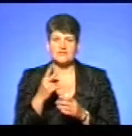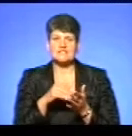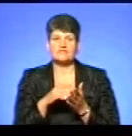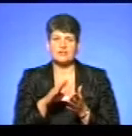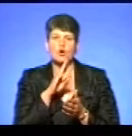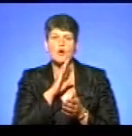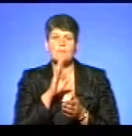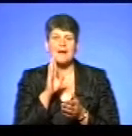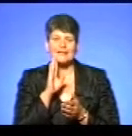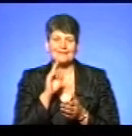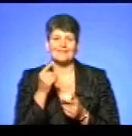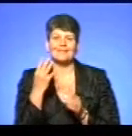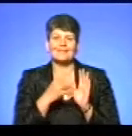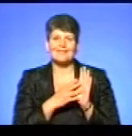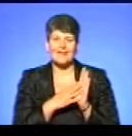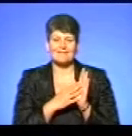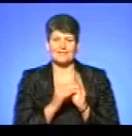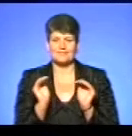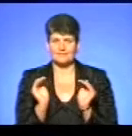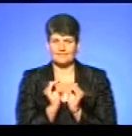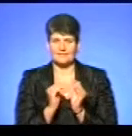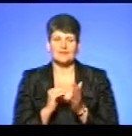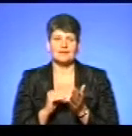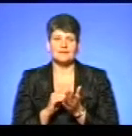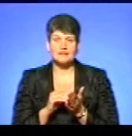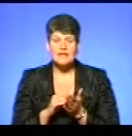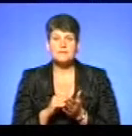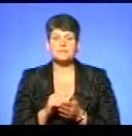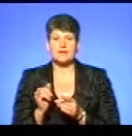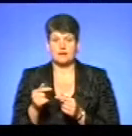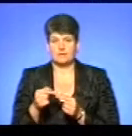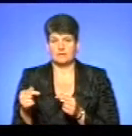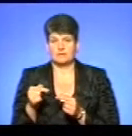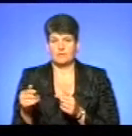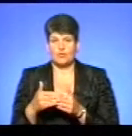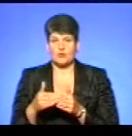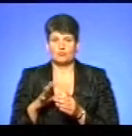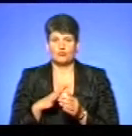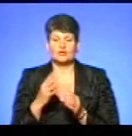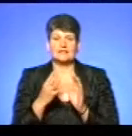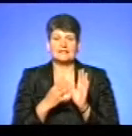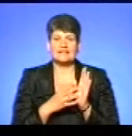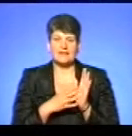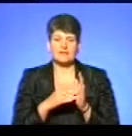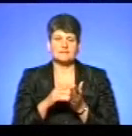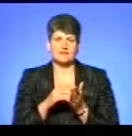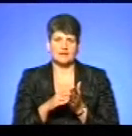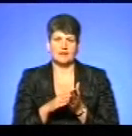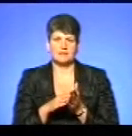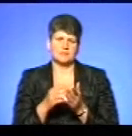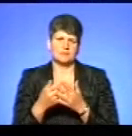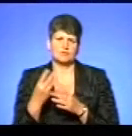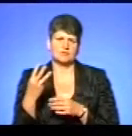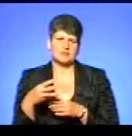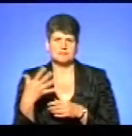дев'ять поросят, і в другому господарстві, це буквально поруч, у незгодних в яких ста метрах, утримувалося дев'ять поросят трошки більшого віку, пісміньків, десь так, ввагою, 35